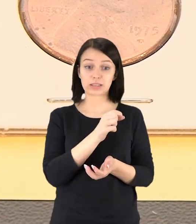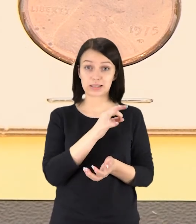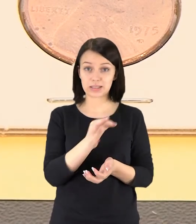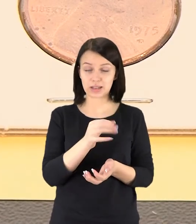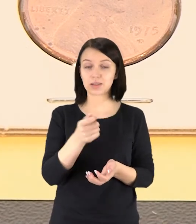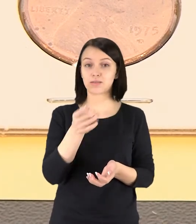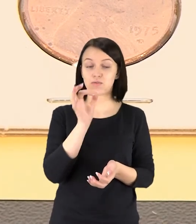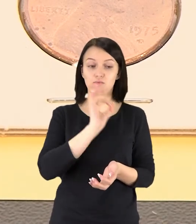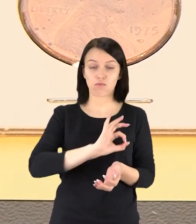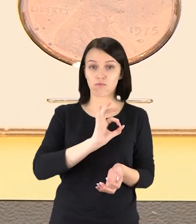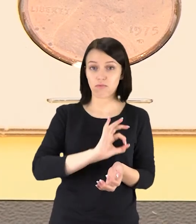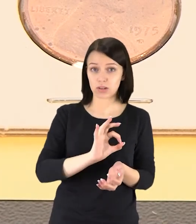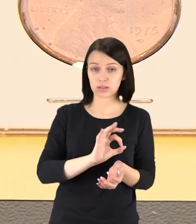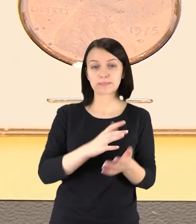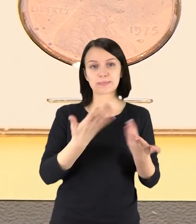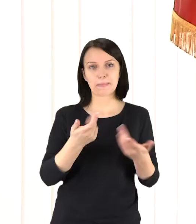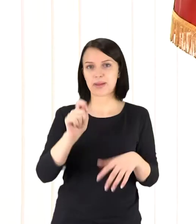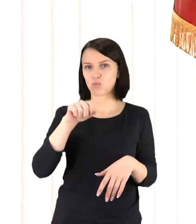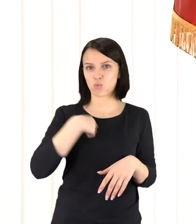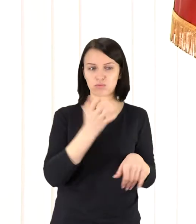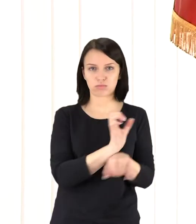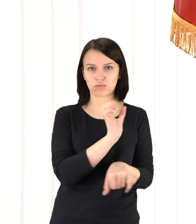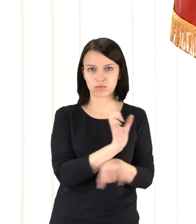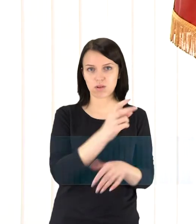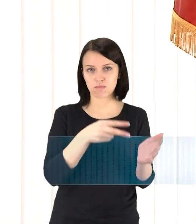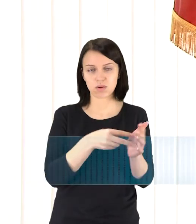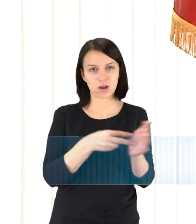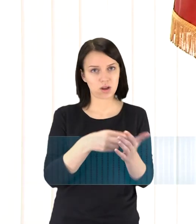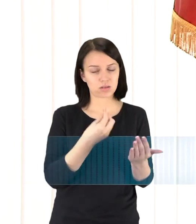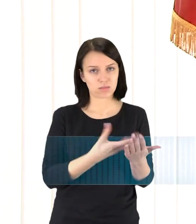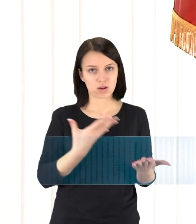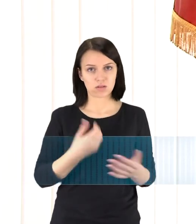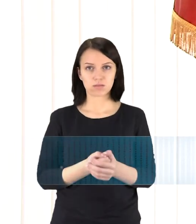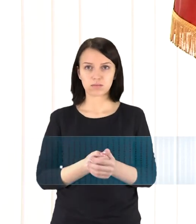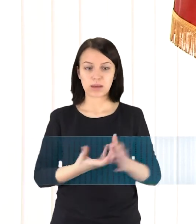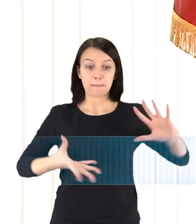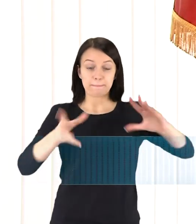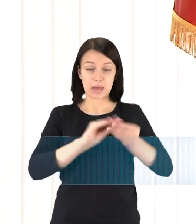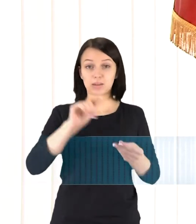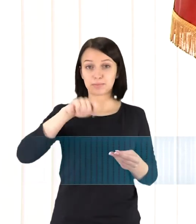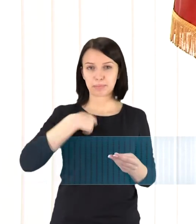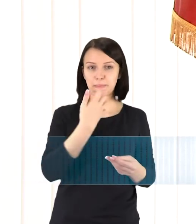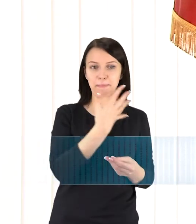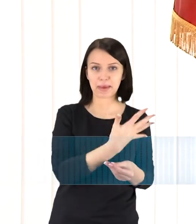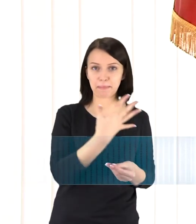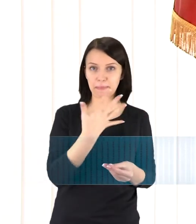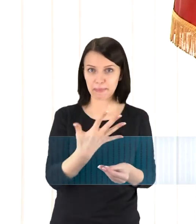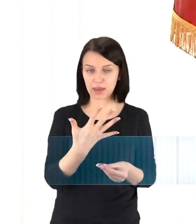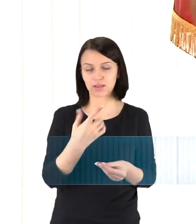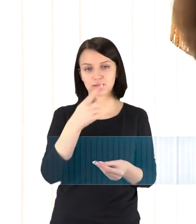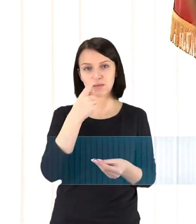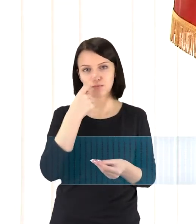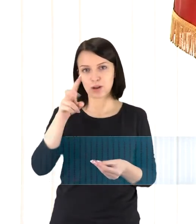išlaidos, yra pats nuostolingiausias pinigas. Išlaidos nuostolį sudarė net 55 milijonus